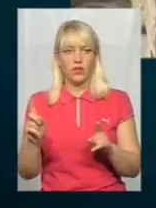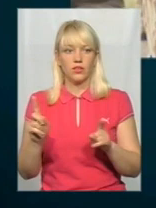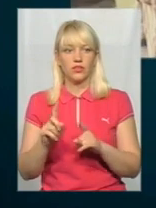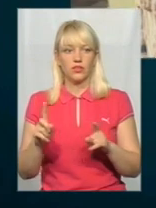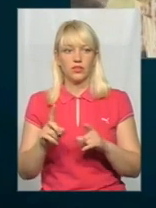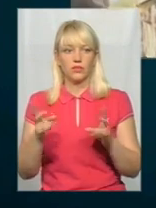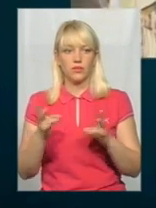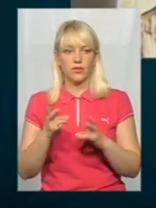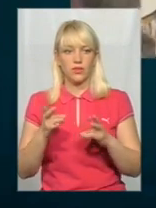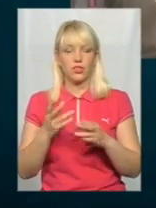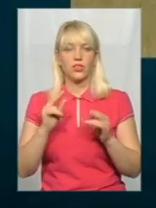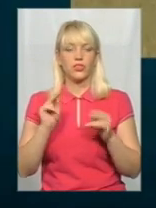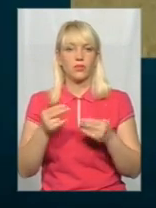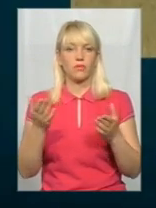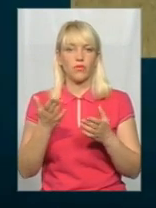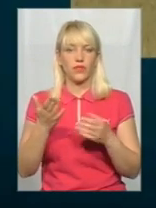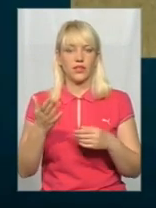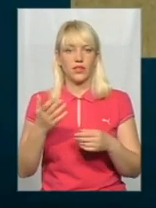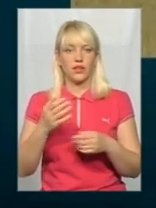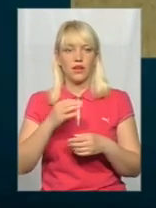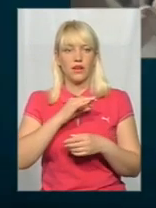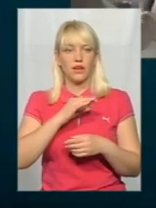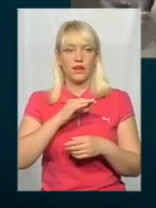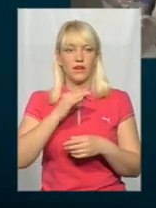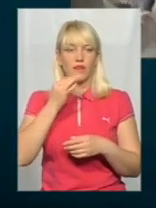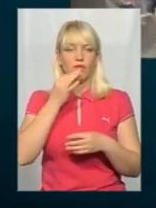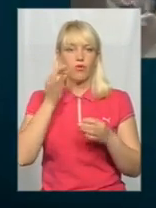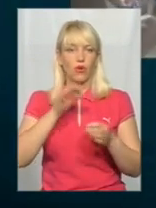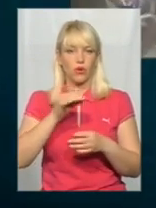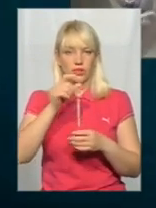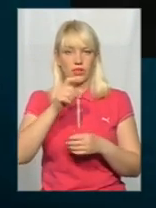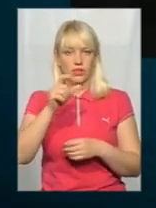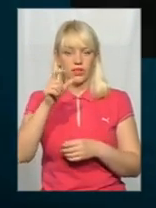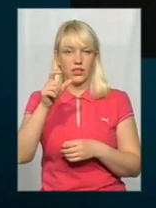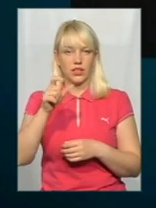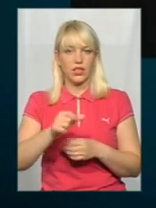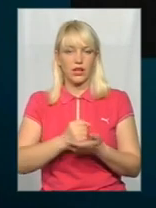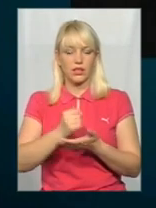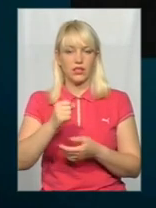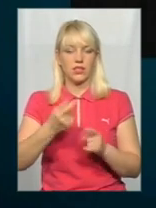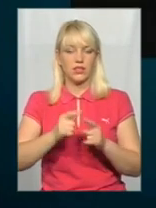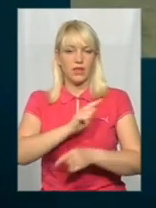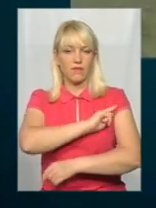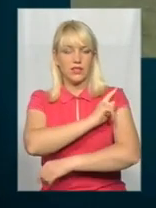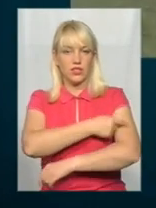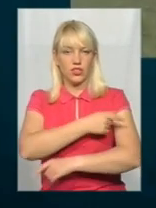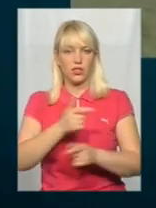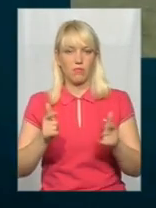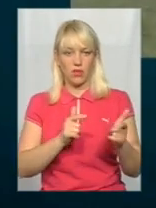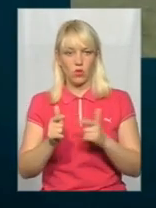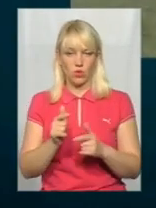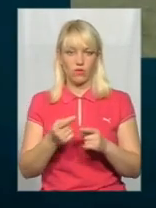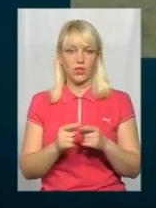Друге, чим повинен володіти кандидат, це фізична підготовка. Це,